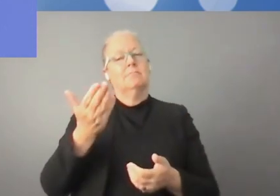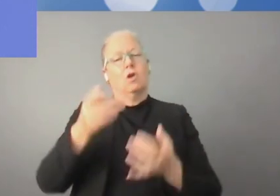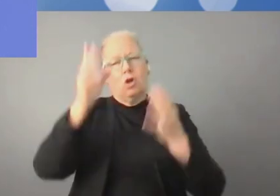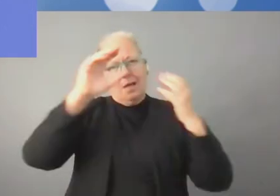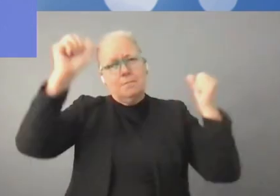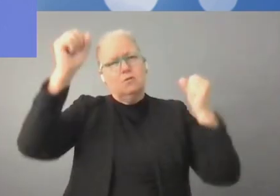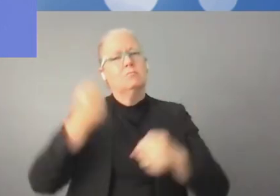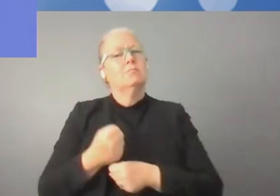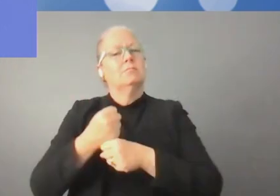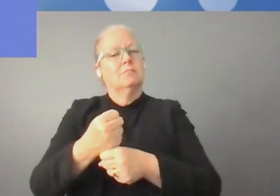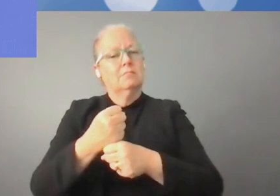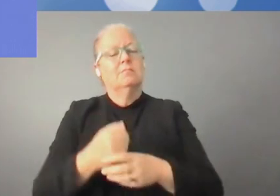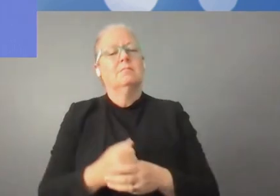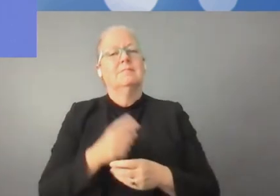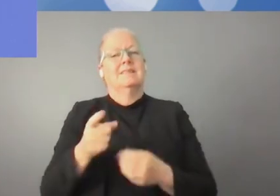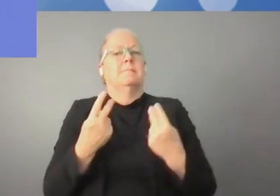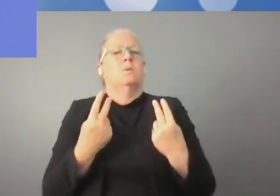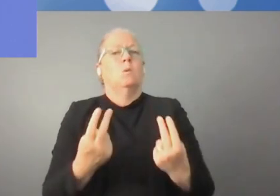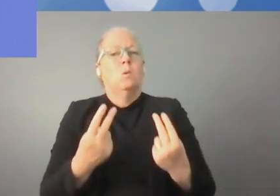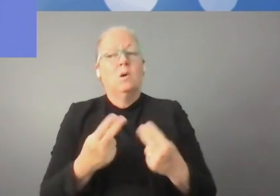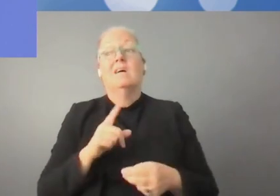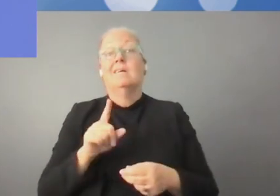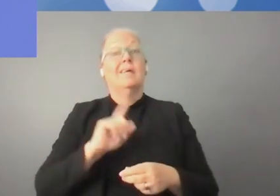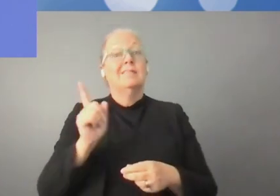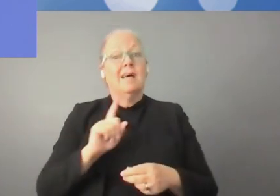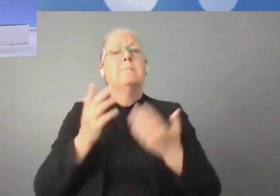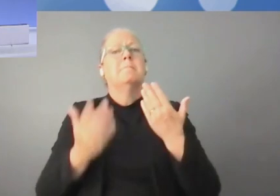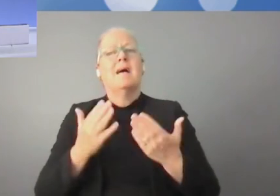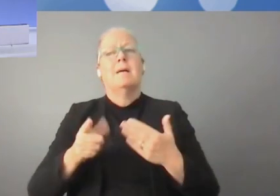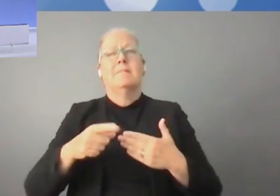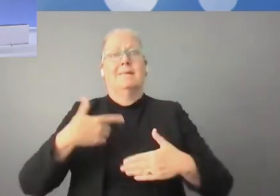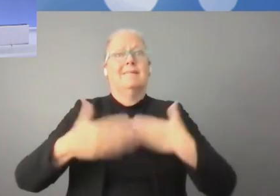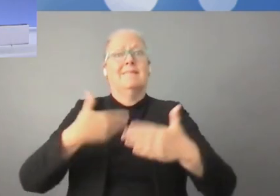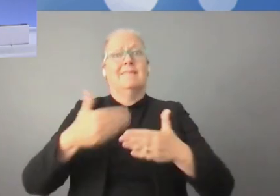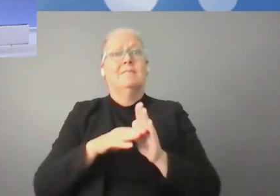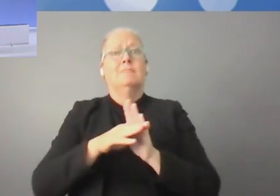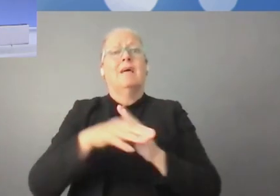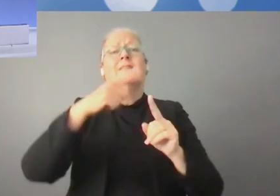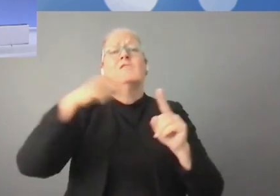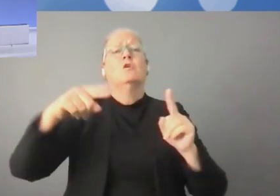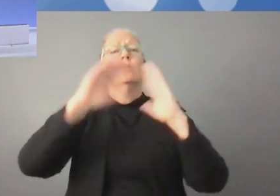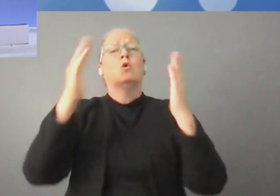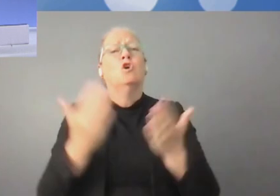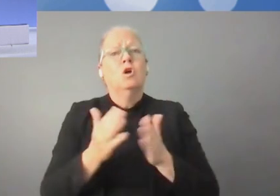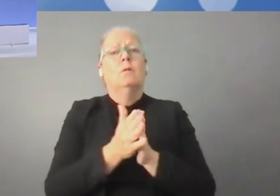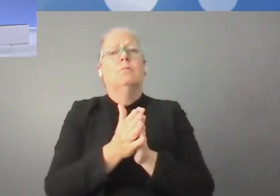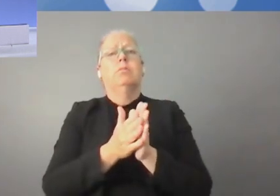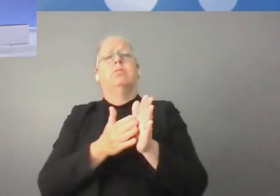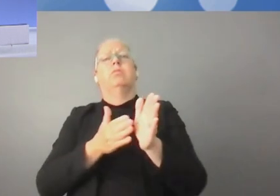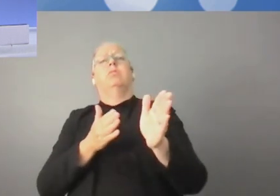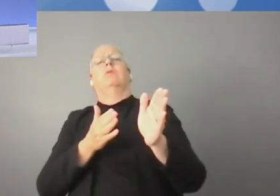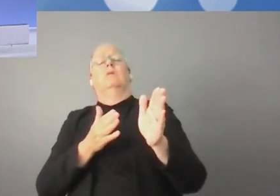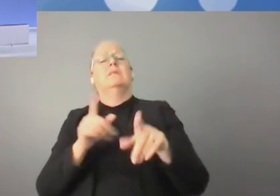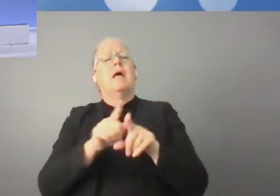monsieur l'ambassadeur. Donc, les réglementations sont préconisées, mais ne vont pas surréguler